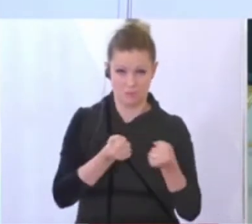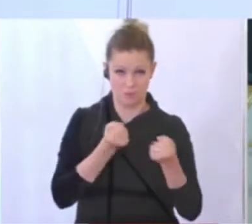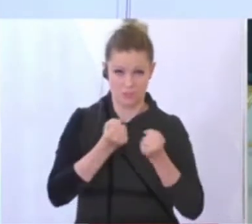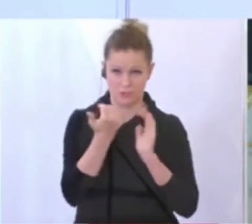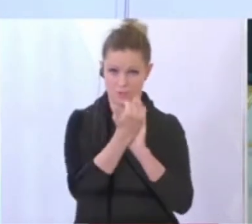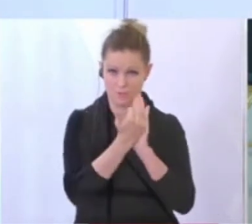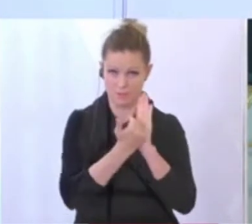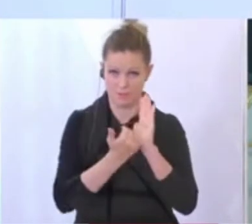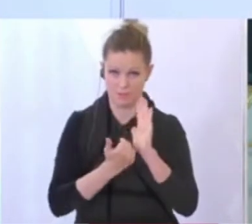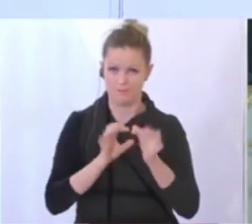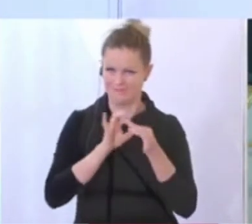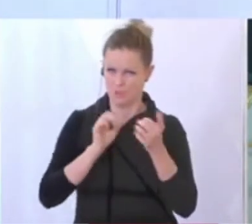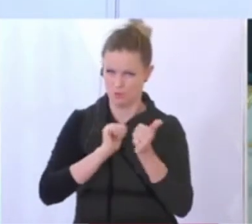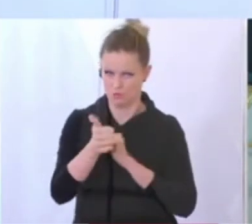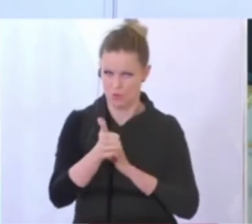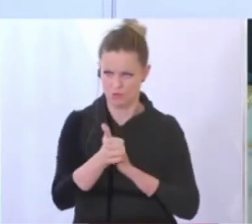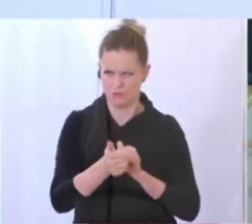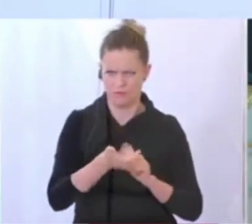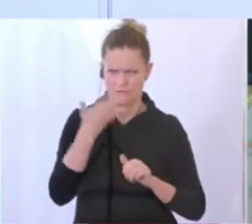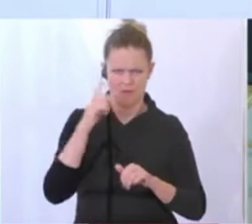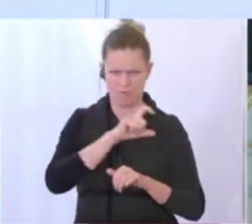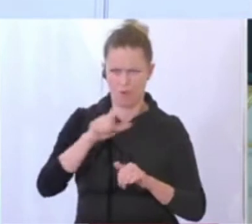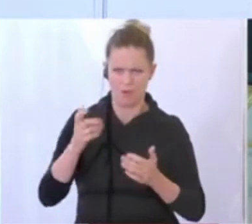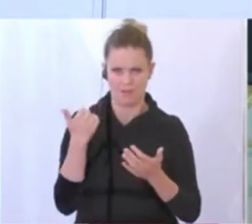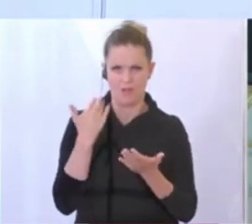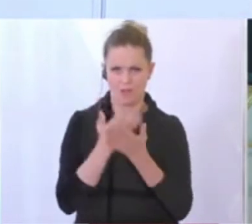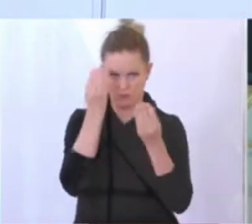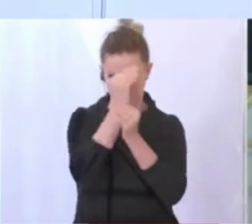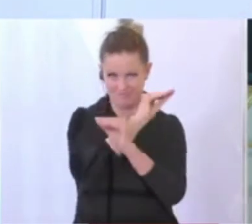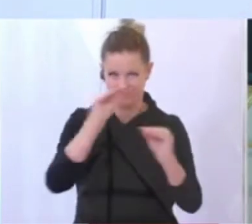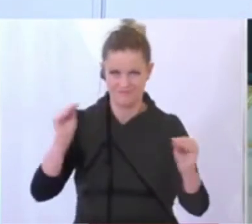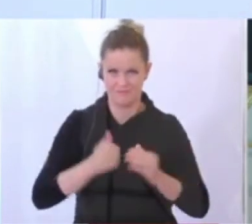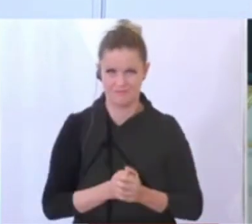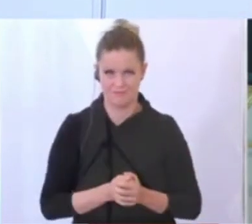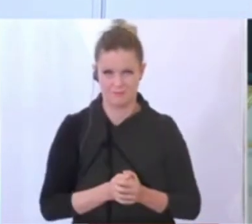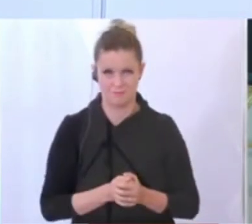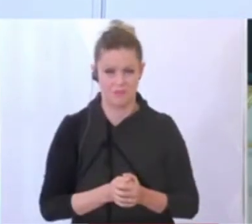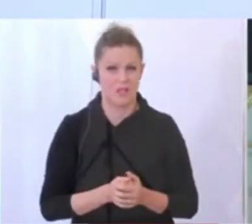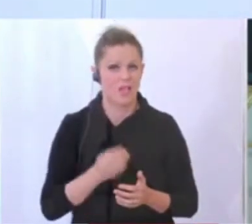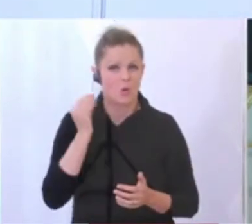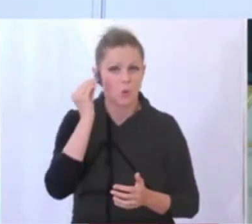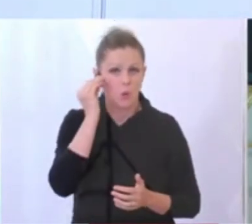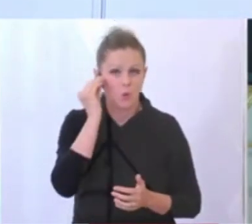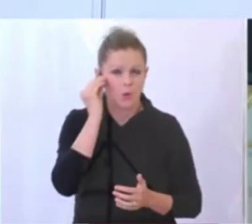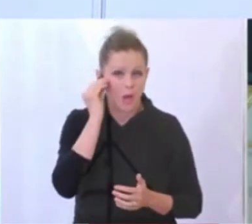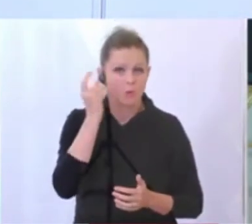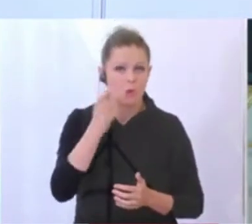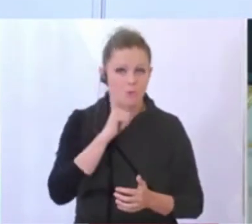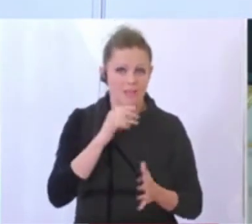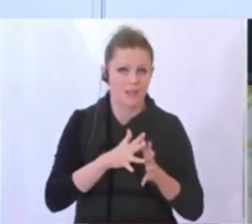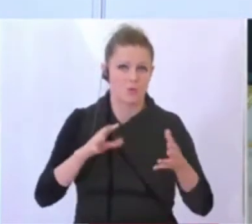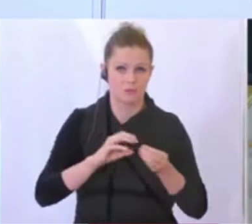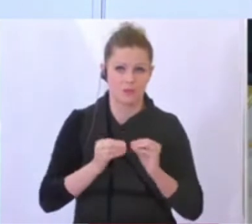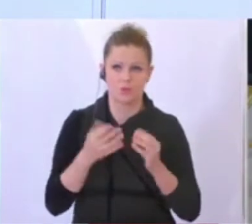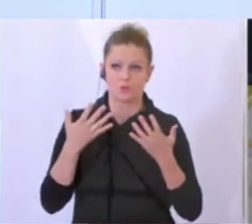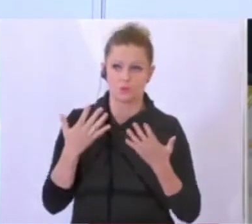Sport betrifft. Das hatte ich glaube an der Stelle vor Wochen aber schon grundgetan. Wird es kein größeres Problem geben, wenn man Art und Weise dieser